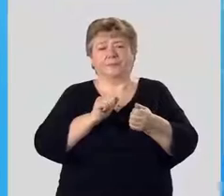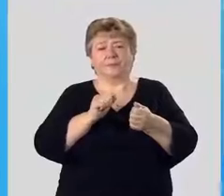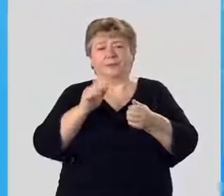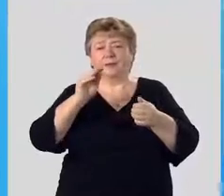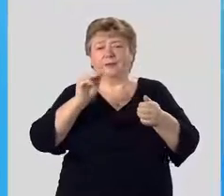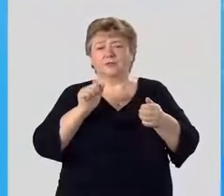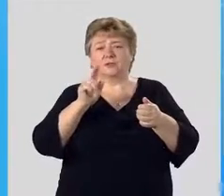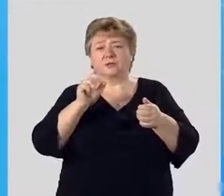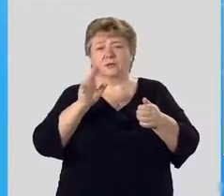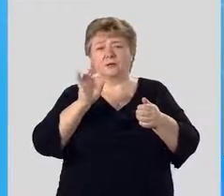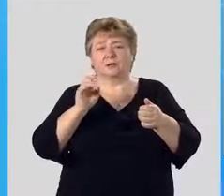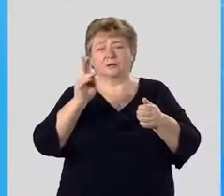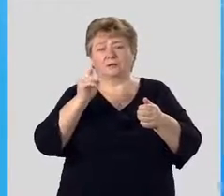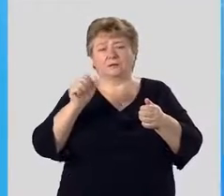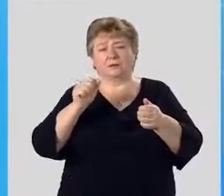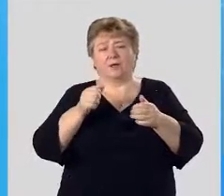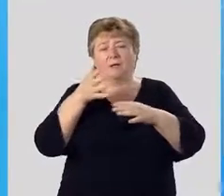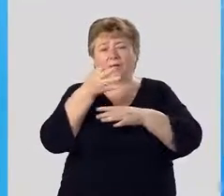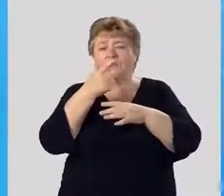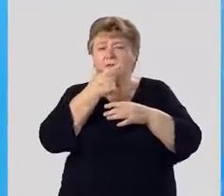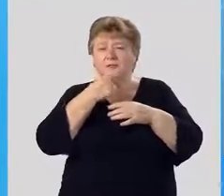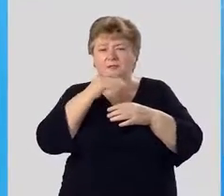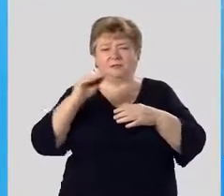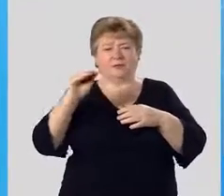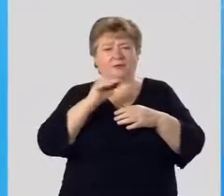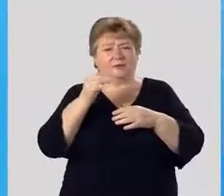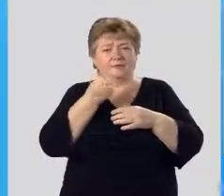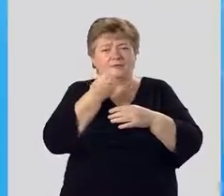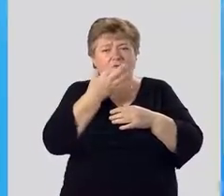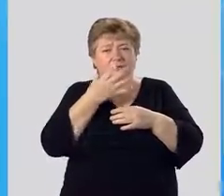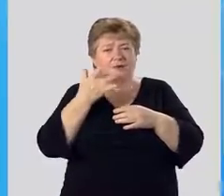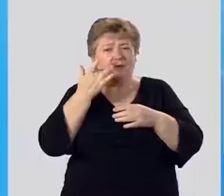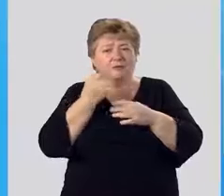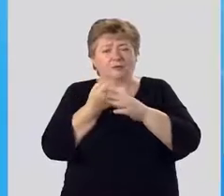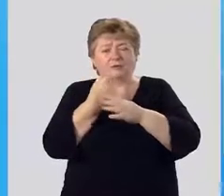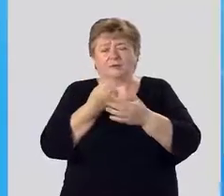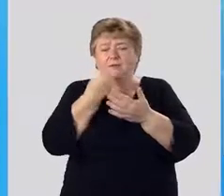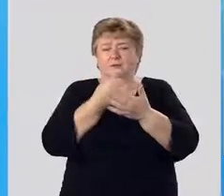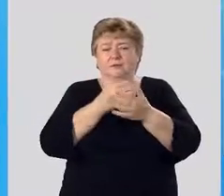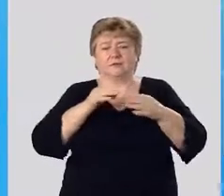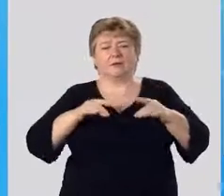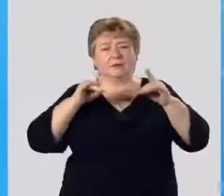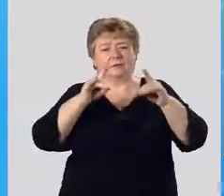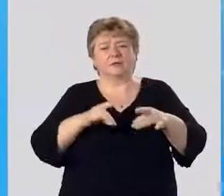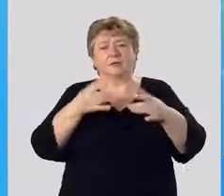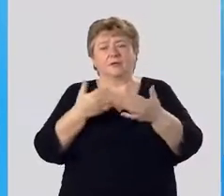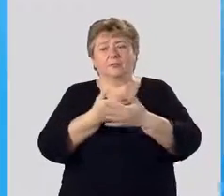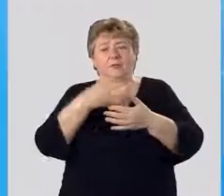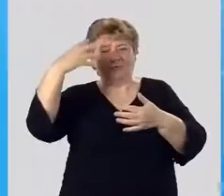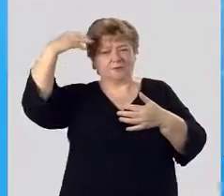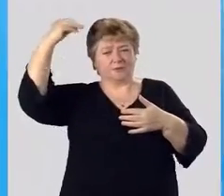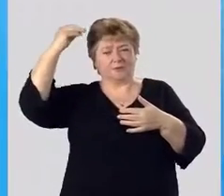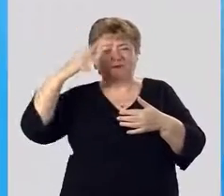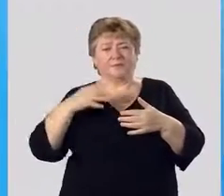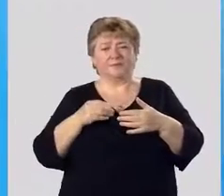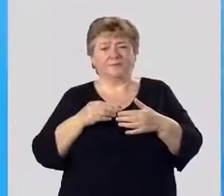Жакаранда. Дерево с красивыми фиолетовыми цветами, которое является драгоценностью Австралии и Новой Зеландии.